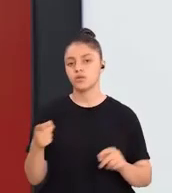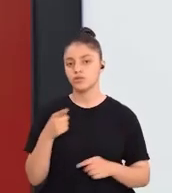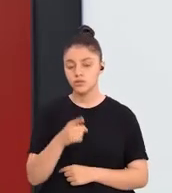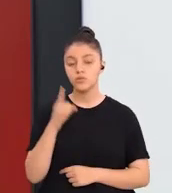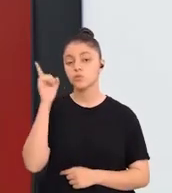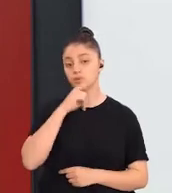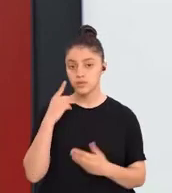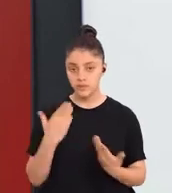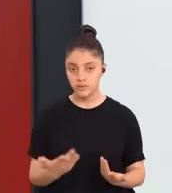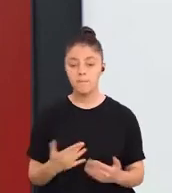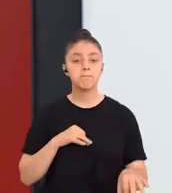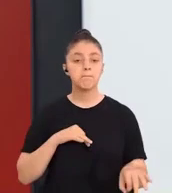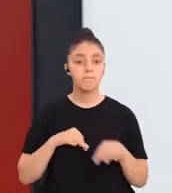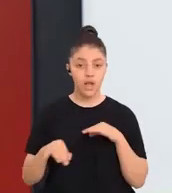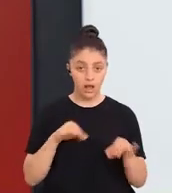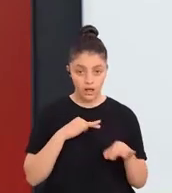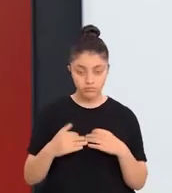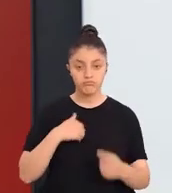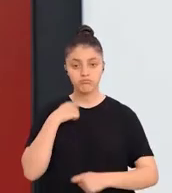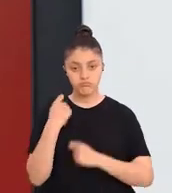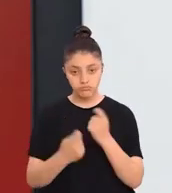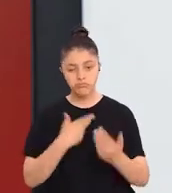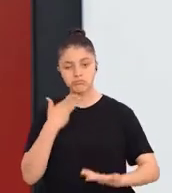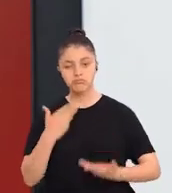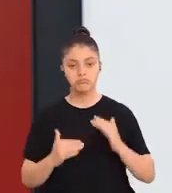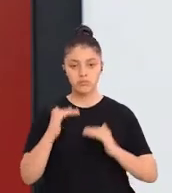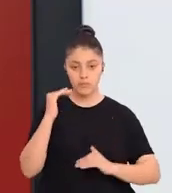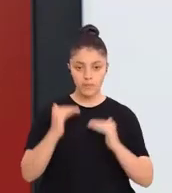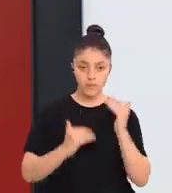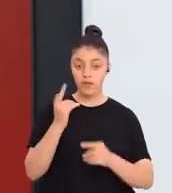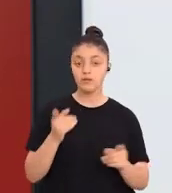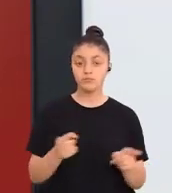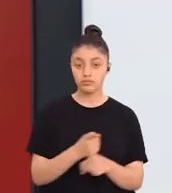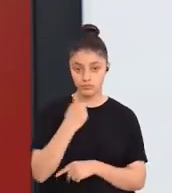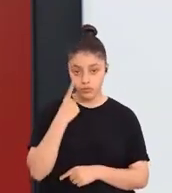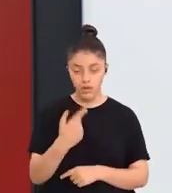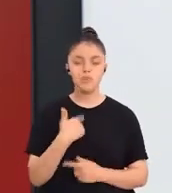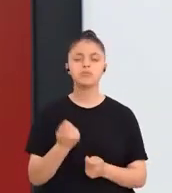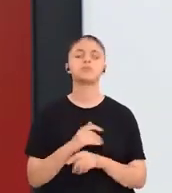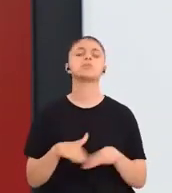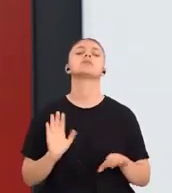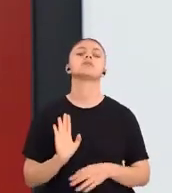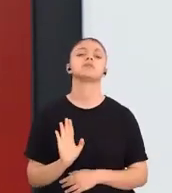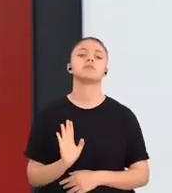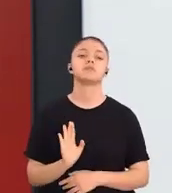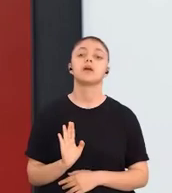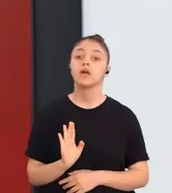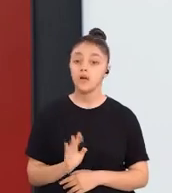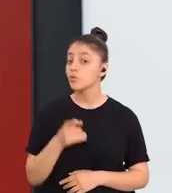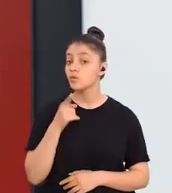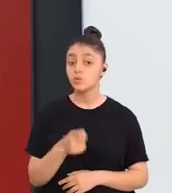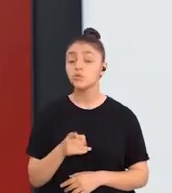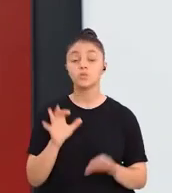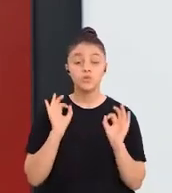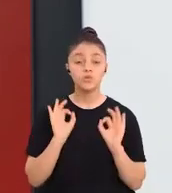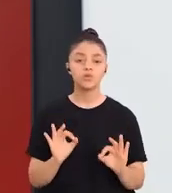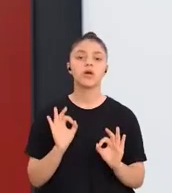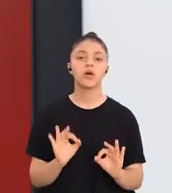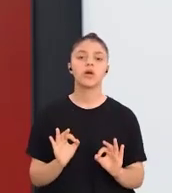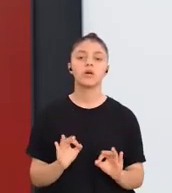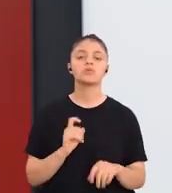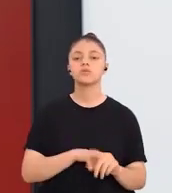süreçtir. Dolayısıyla planlayıp, uygulayıp değerlendirdiğimiz noktada işimiz bitmez. Bunun